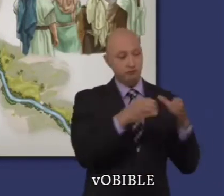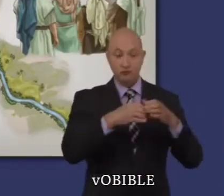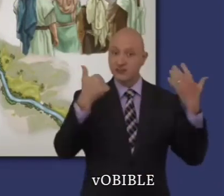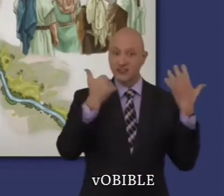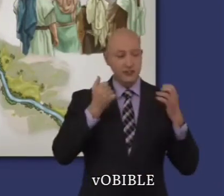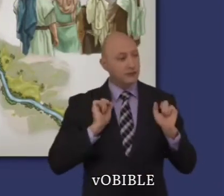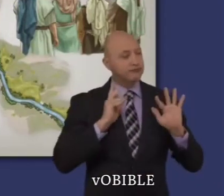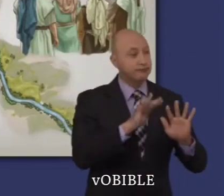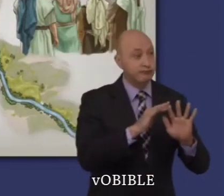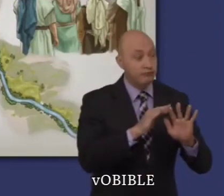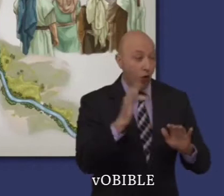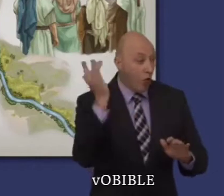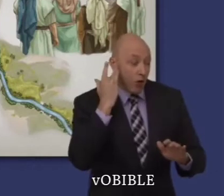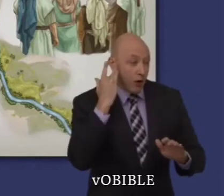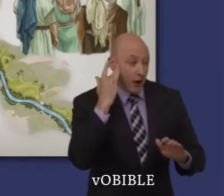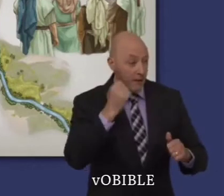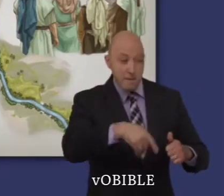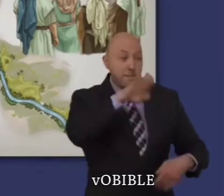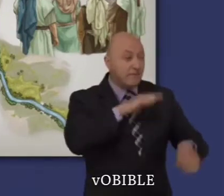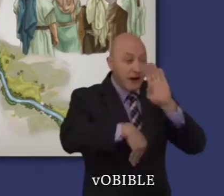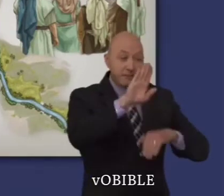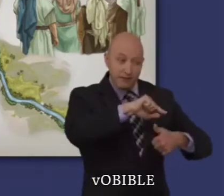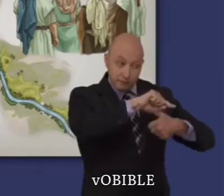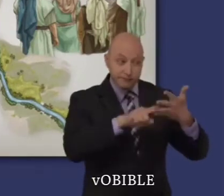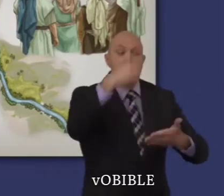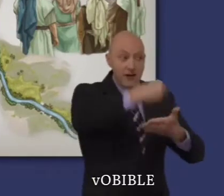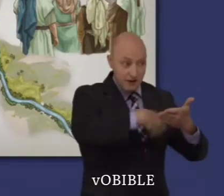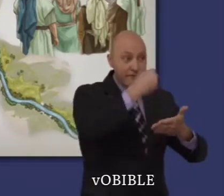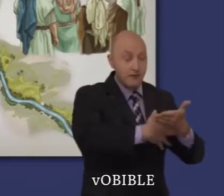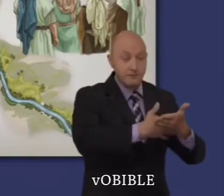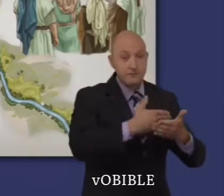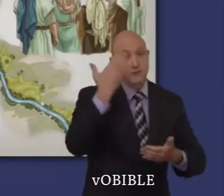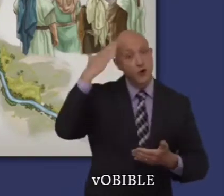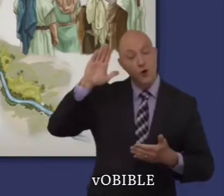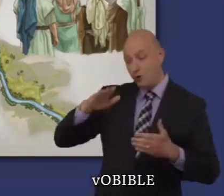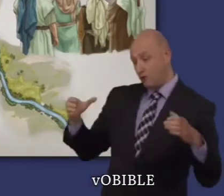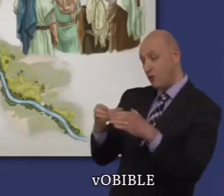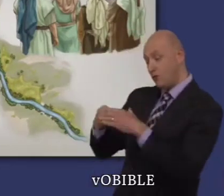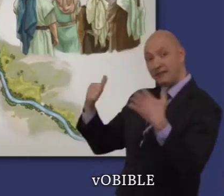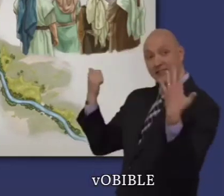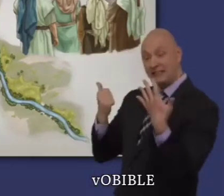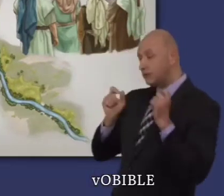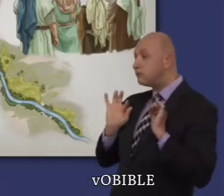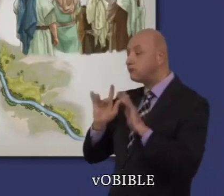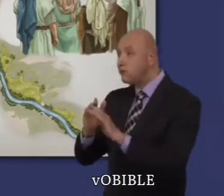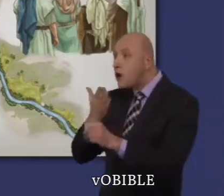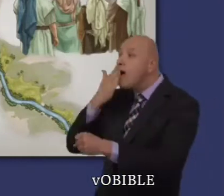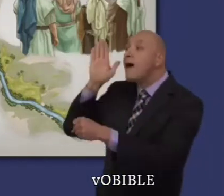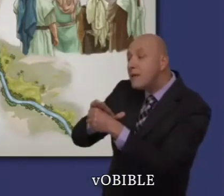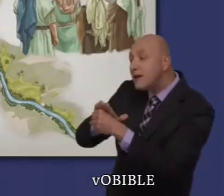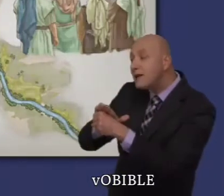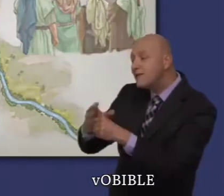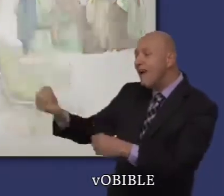mont Hébal où se tiendra la moitié des tribus. Les autres tribus se tiendront sur le mont Garizim et béniront le